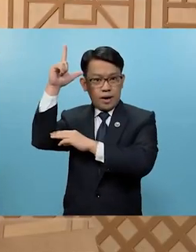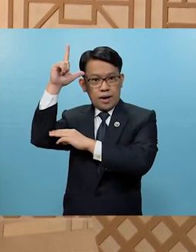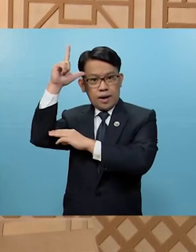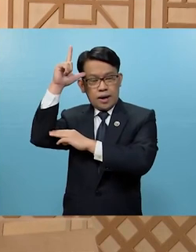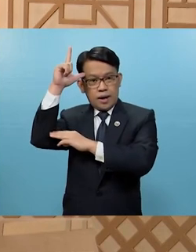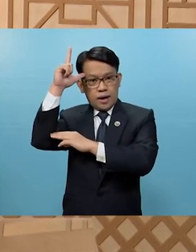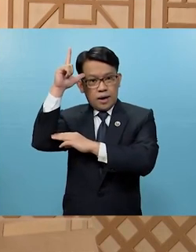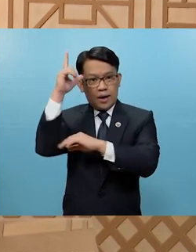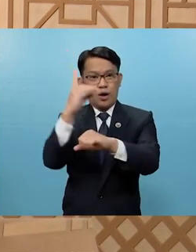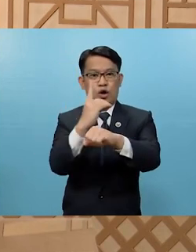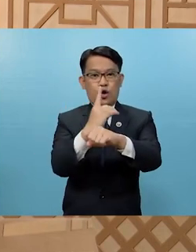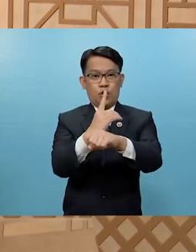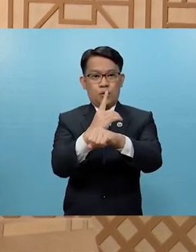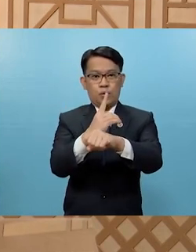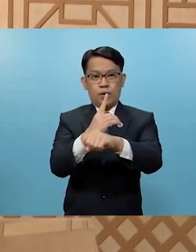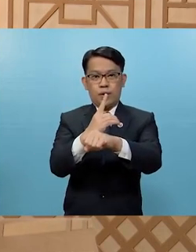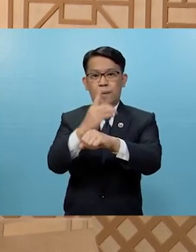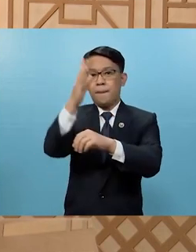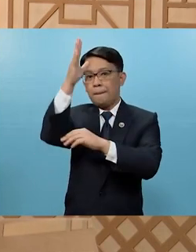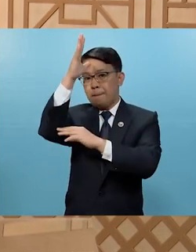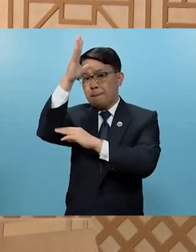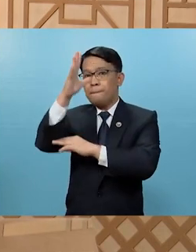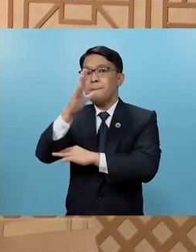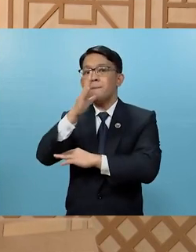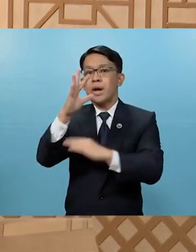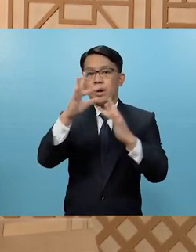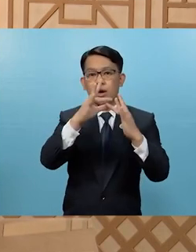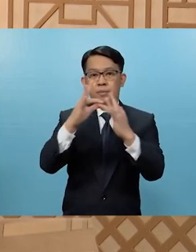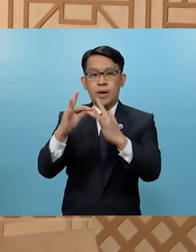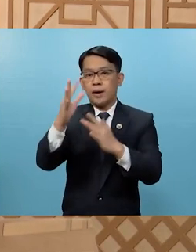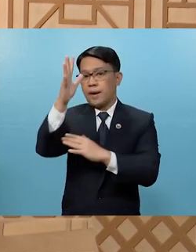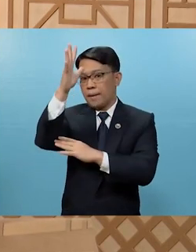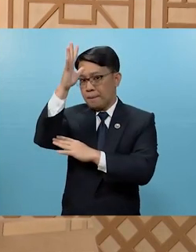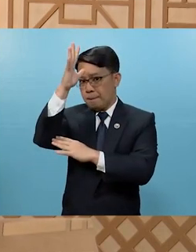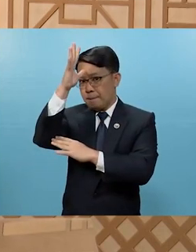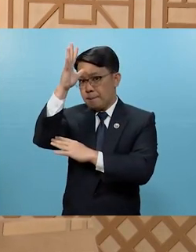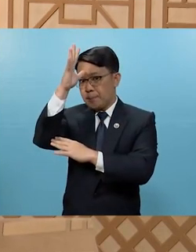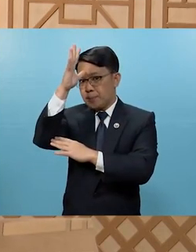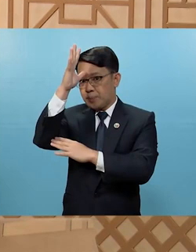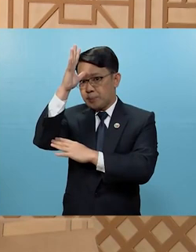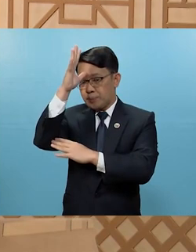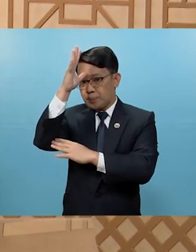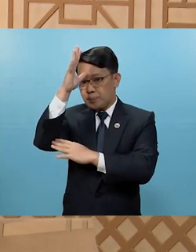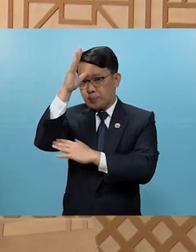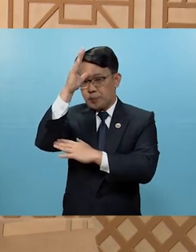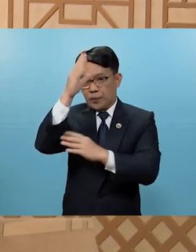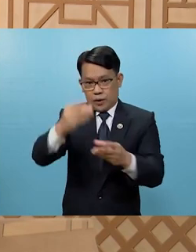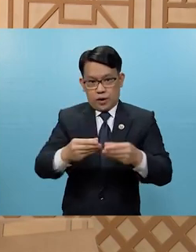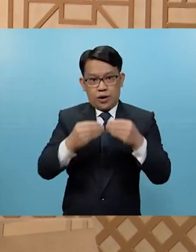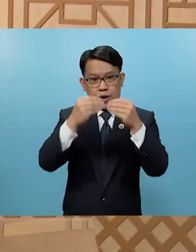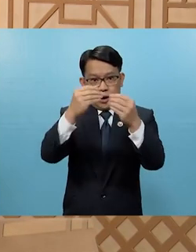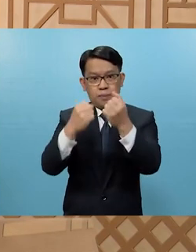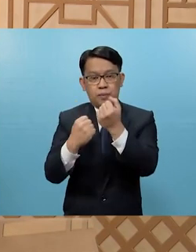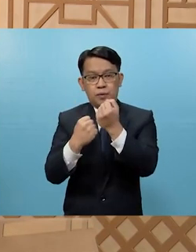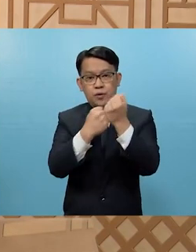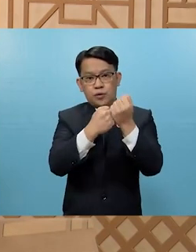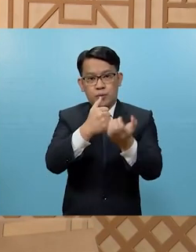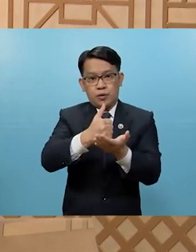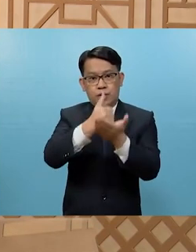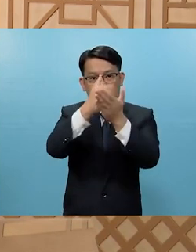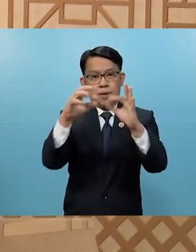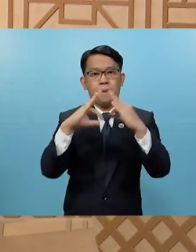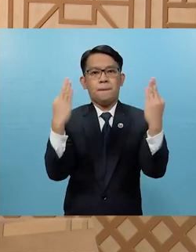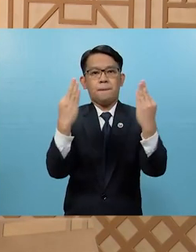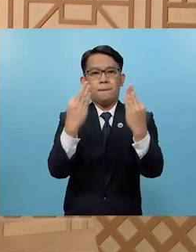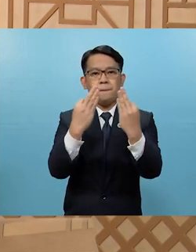ang pananagutan ng mga magulang lalo na po ng mga ama na masustentuhan ang pangangailangan ng sambahayan